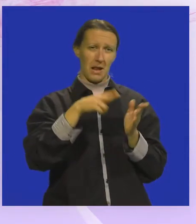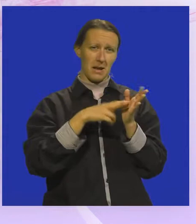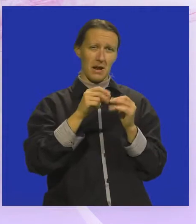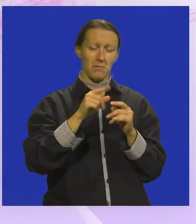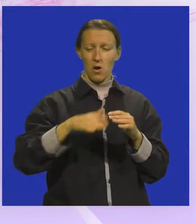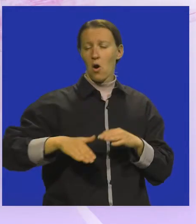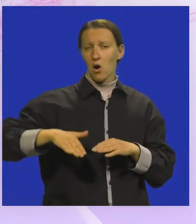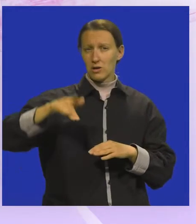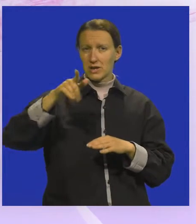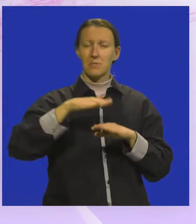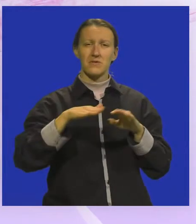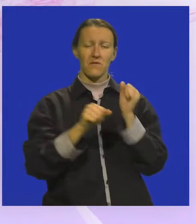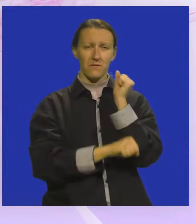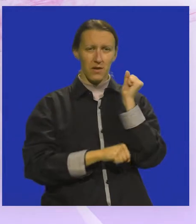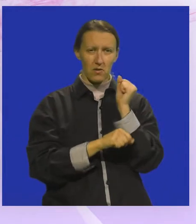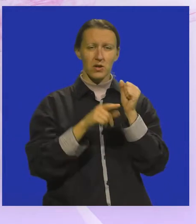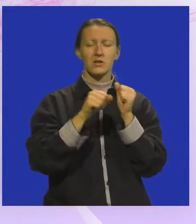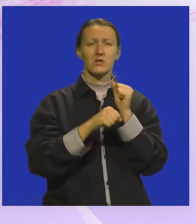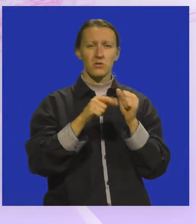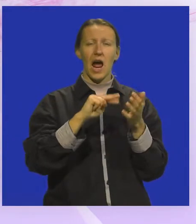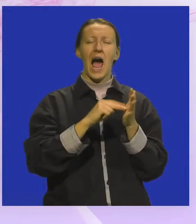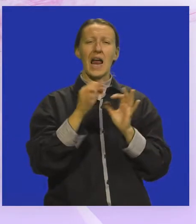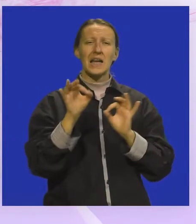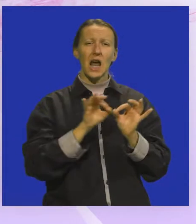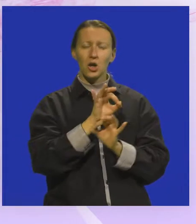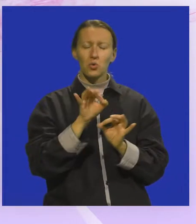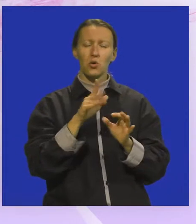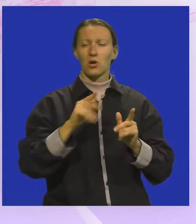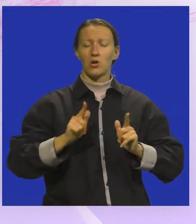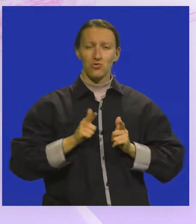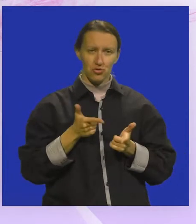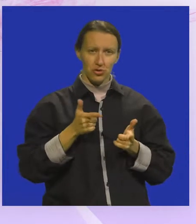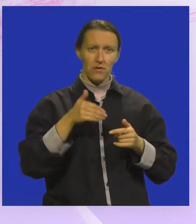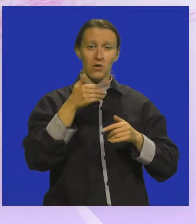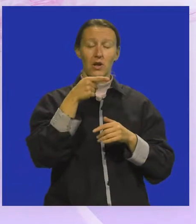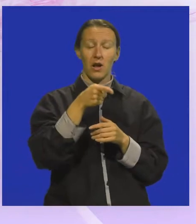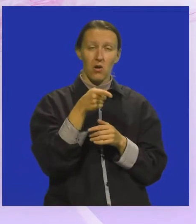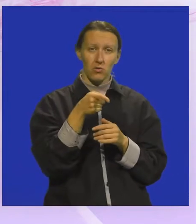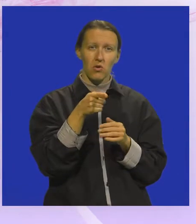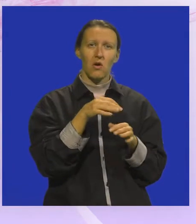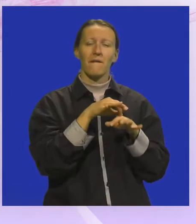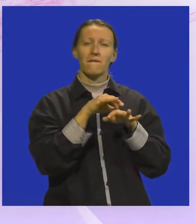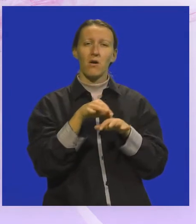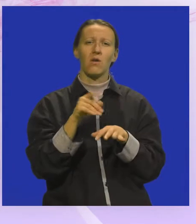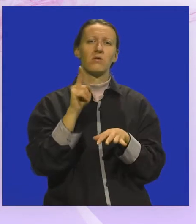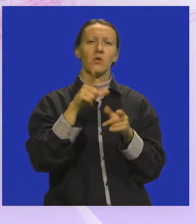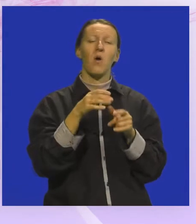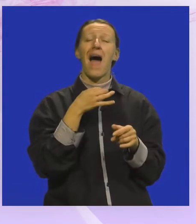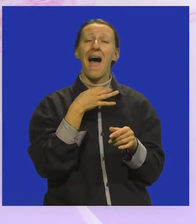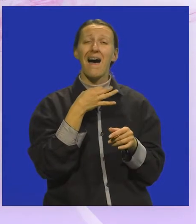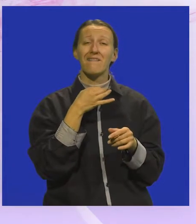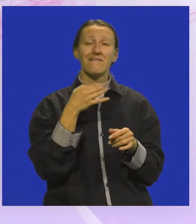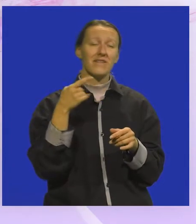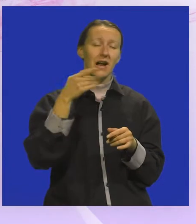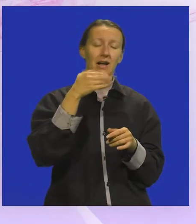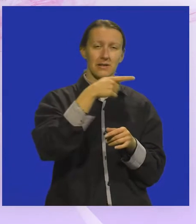odrasto, tamo je završio fakultet, studijalo arhitekturu i život ga onda nakon toga vodi daleko u Afriku gdje